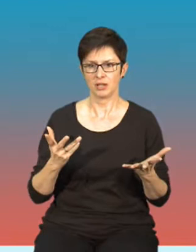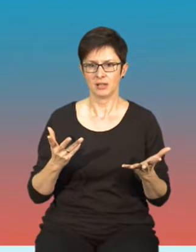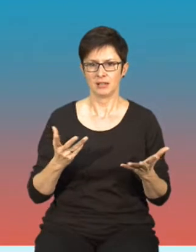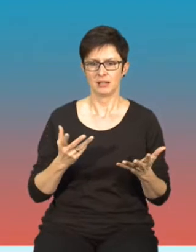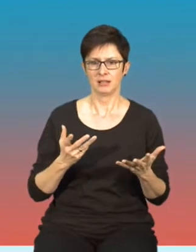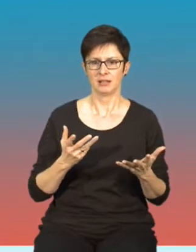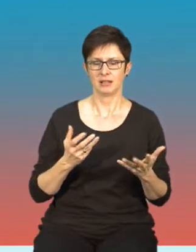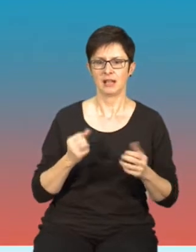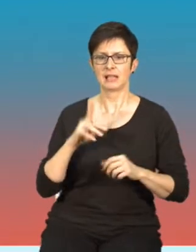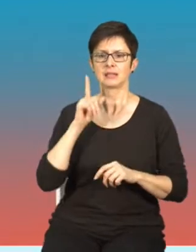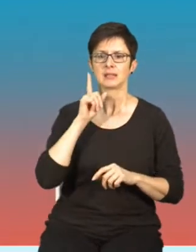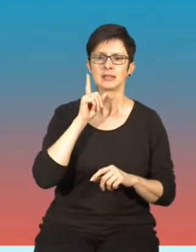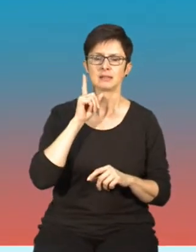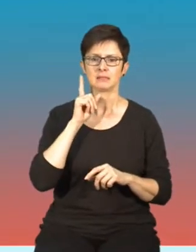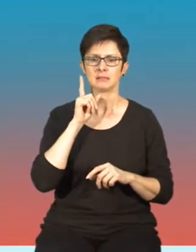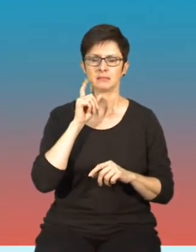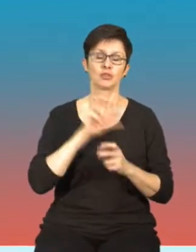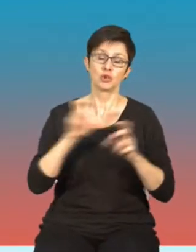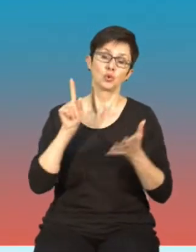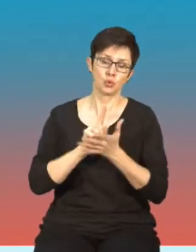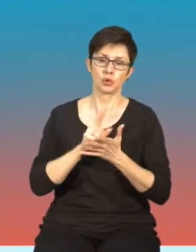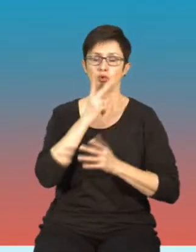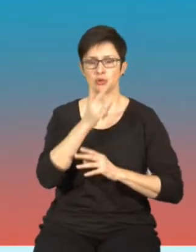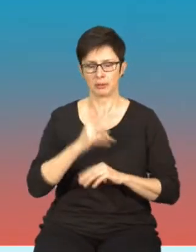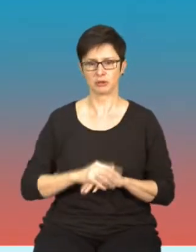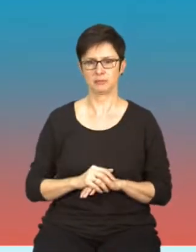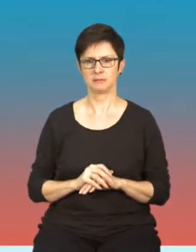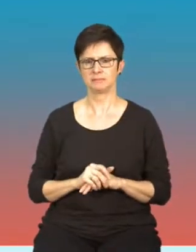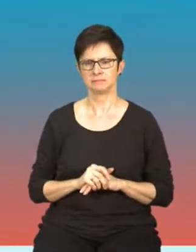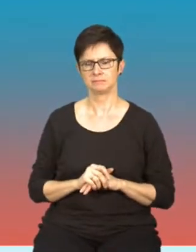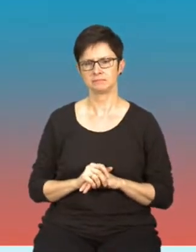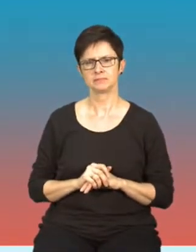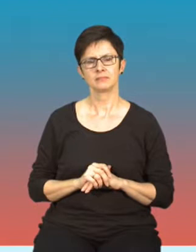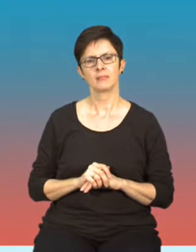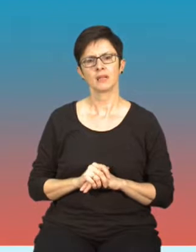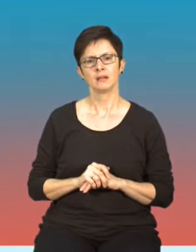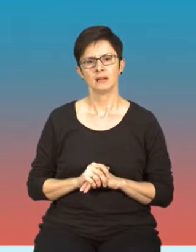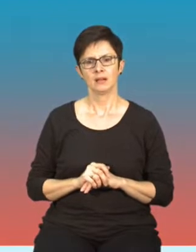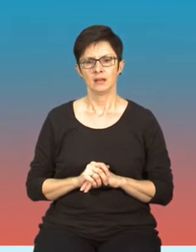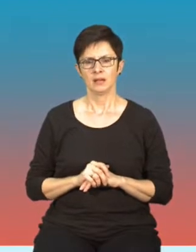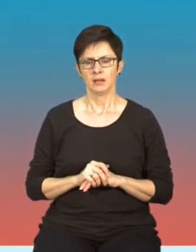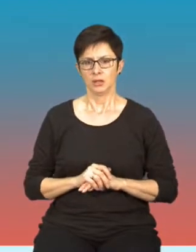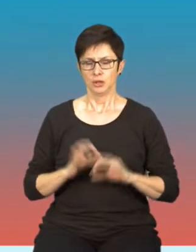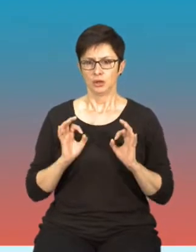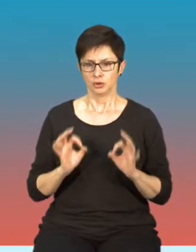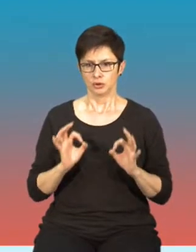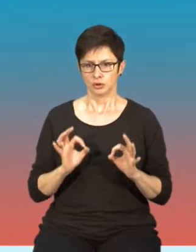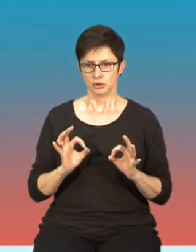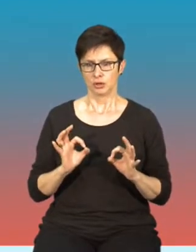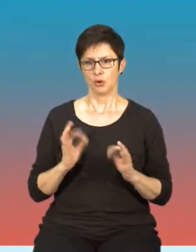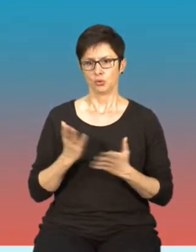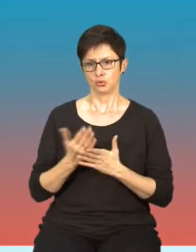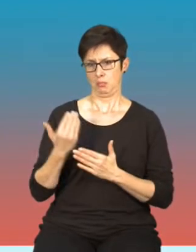to się je i dlaczego się nie je. Szanowni Państwo, jak dzisiaj było